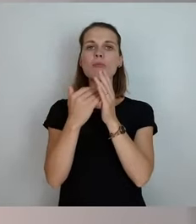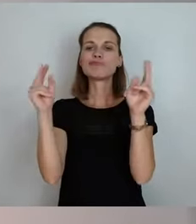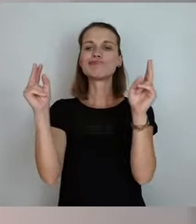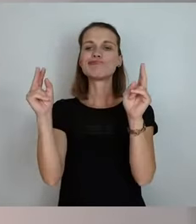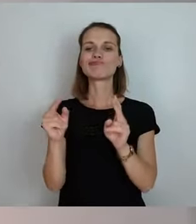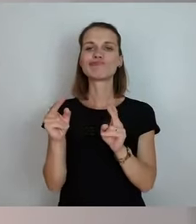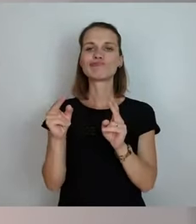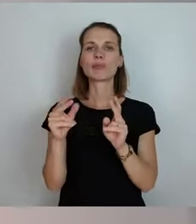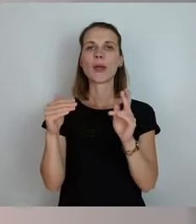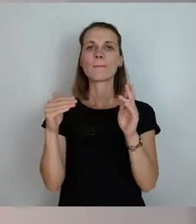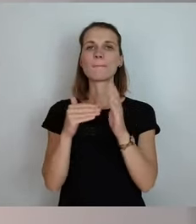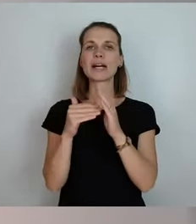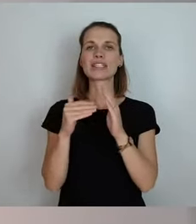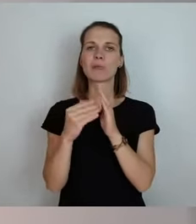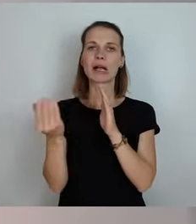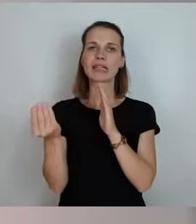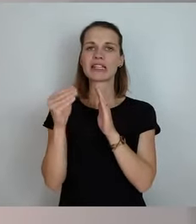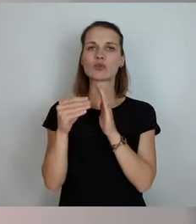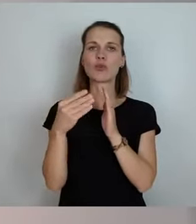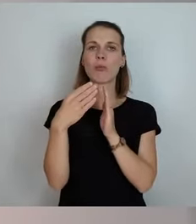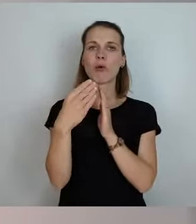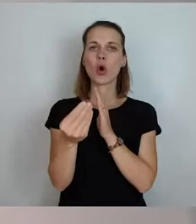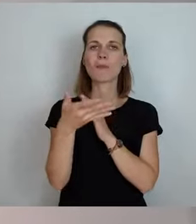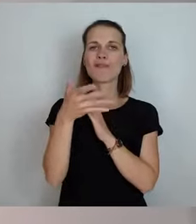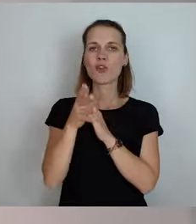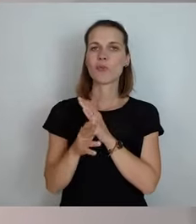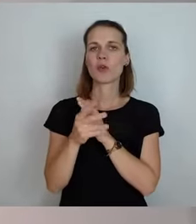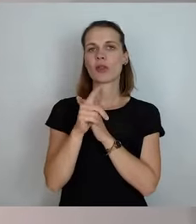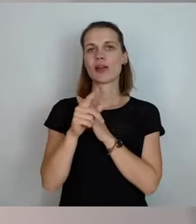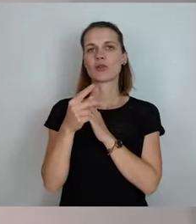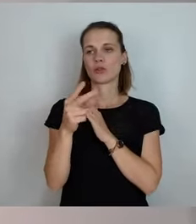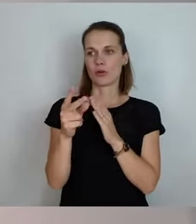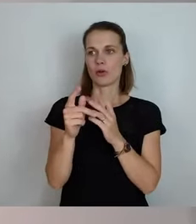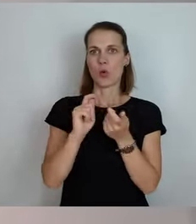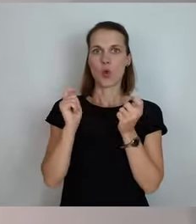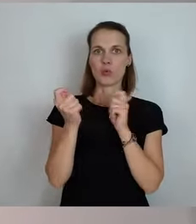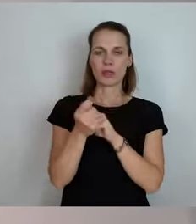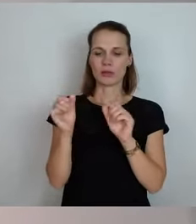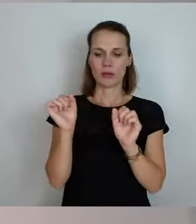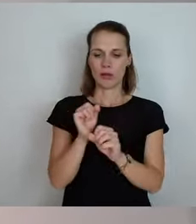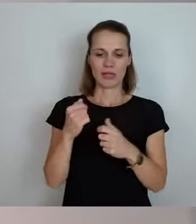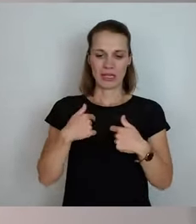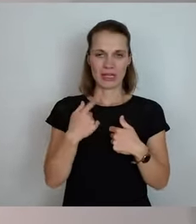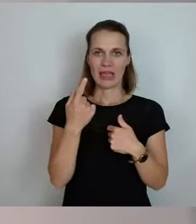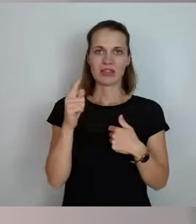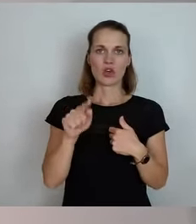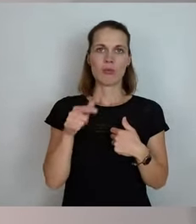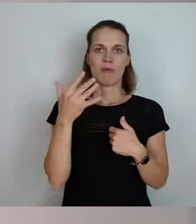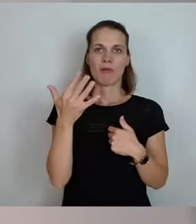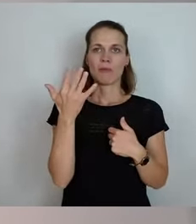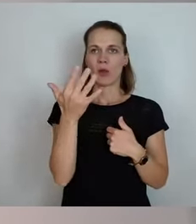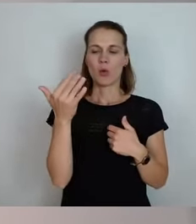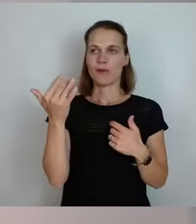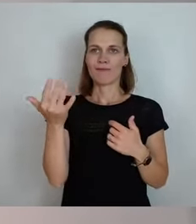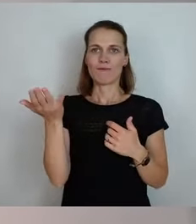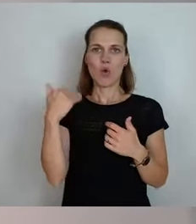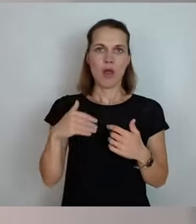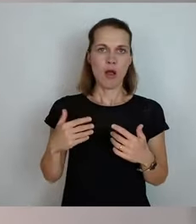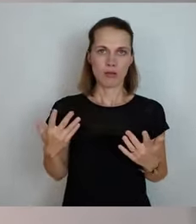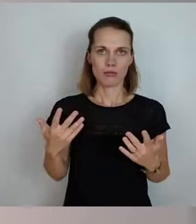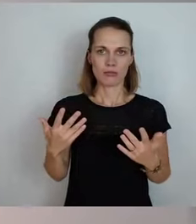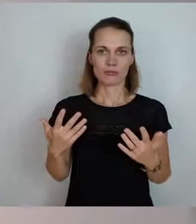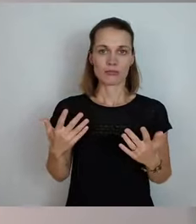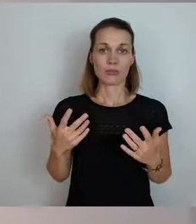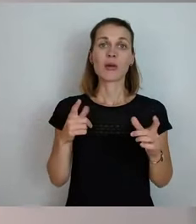.000 Euro reduziert, und dann konnte man das nicht mehr umsetzen, weil ich nicht ein halbes Becken bauen kann, das ist das Problem. Das heißt, das Programm ist gut,